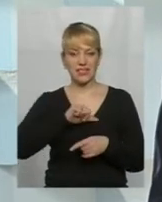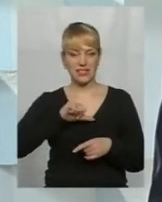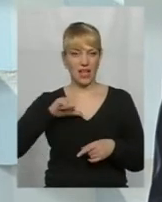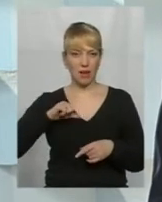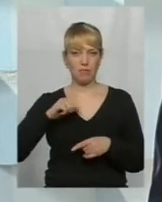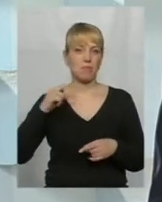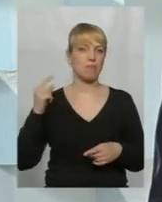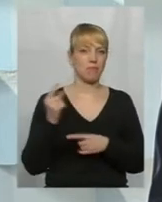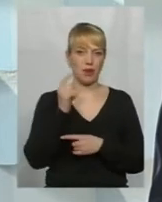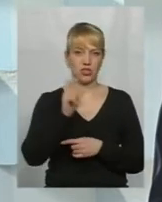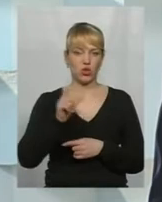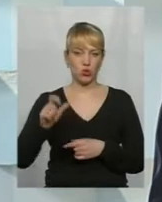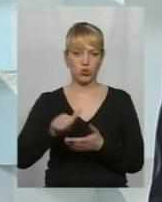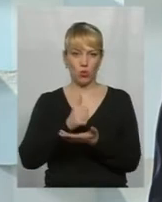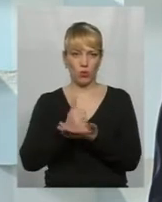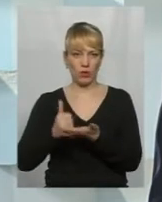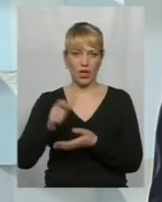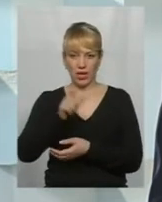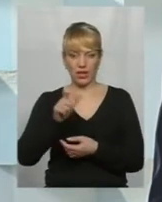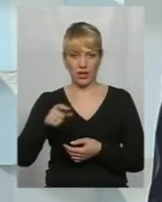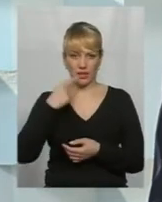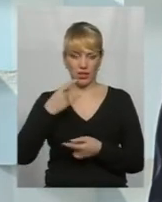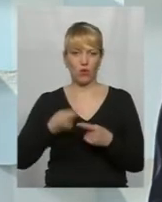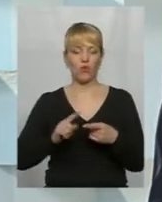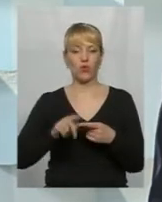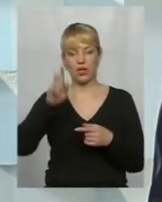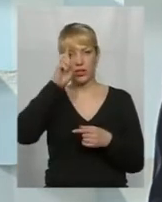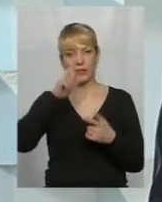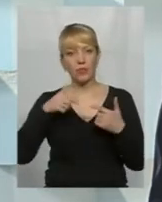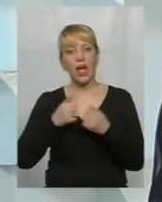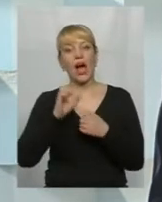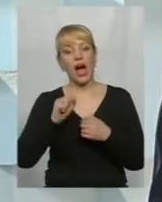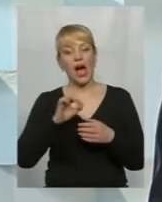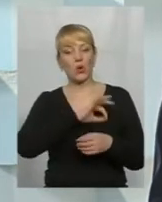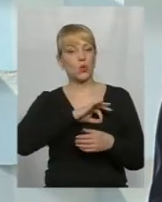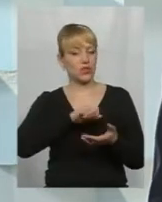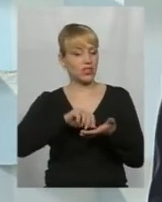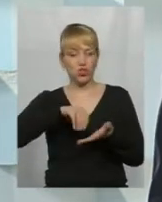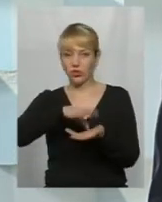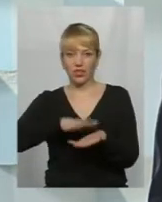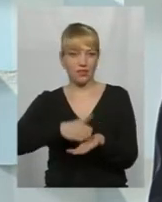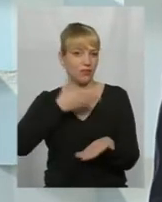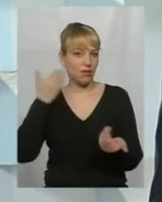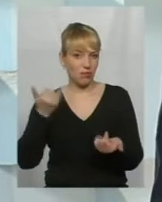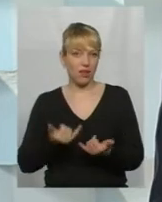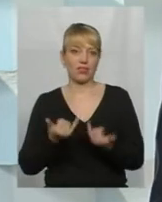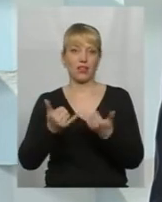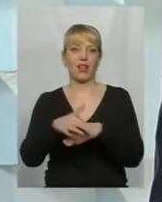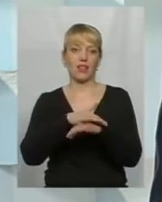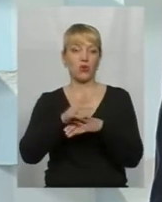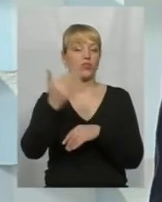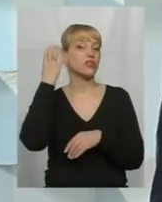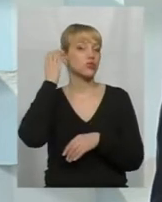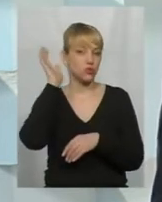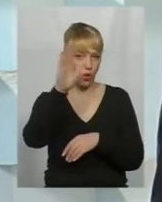це. А юридично і законодавчо це не закріплено. Тобто це для народу ви слухаєте одне,